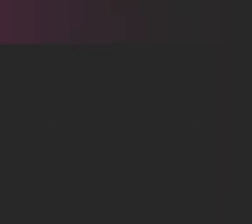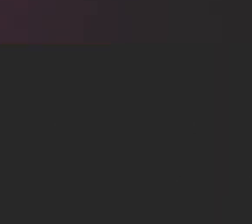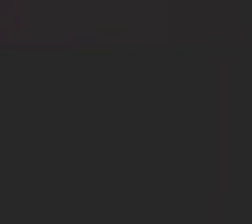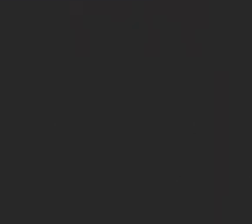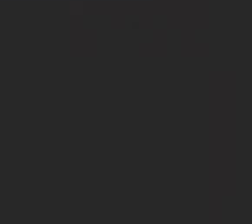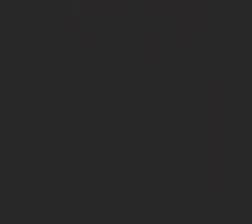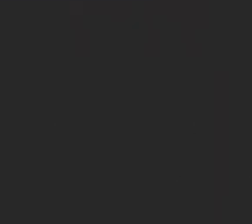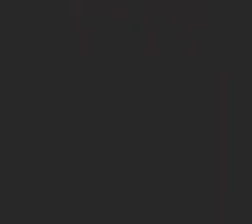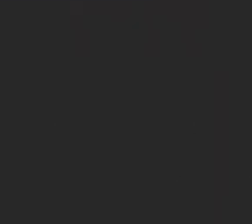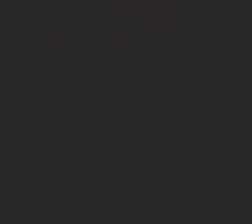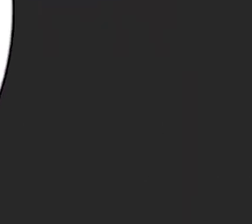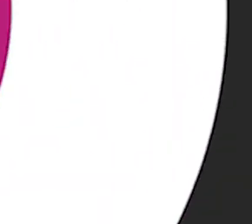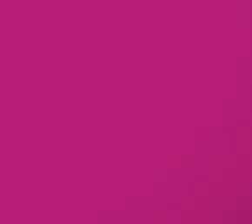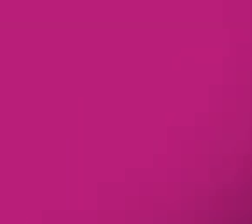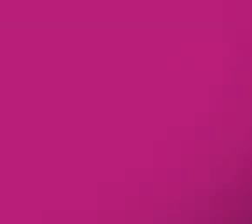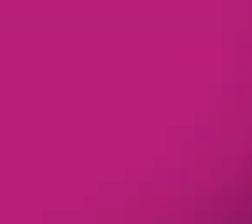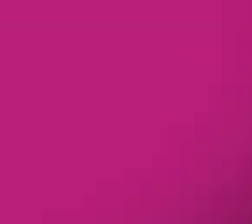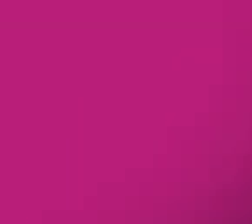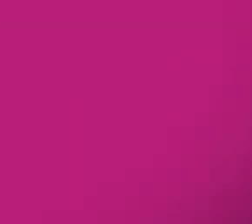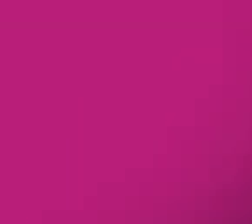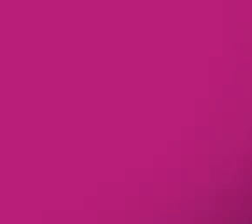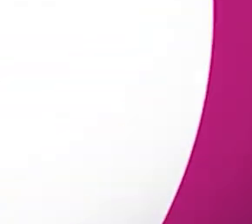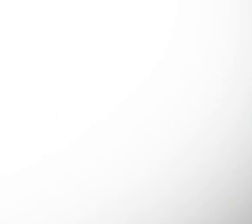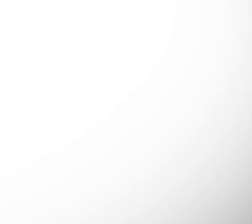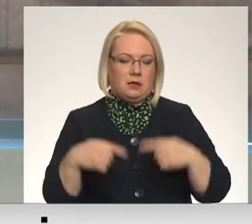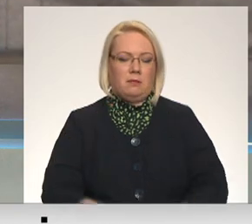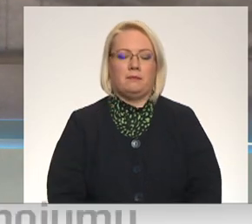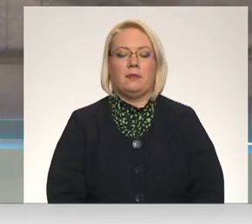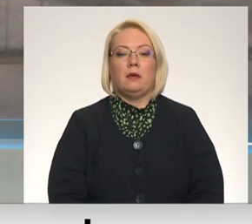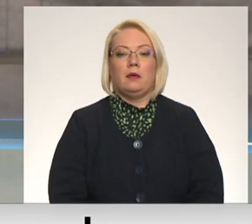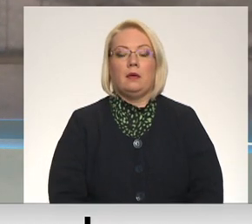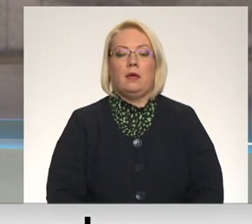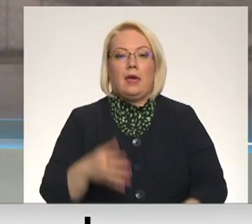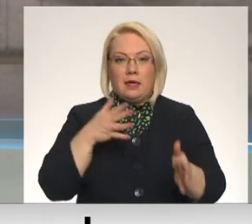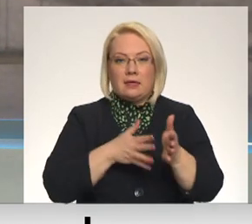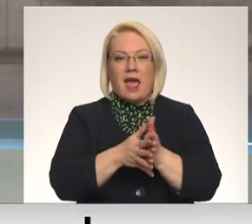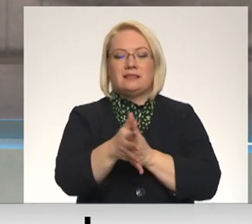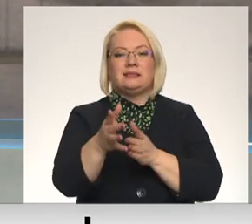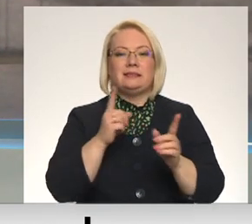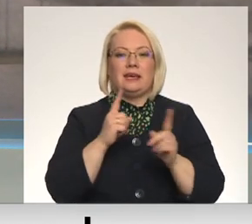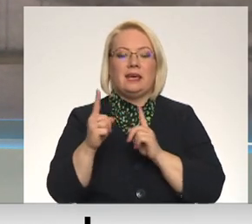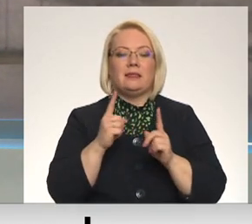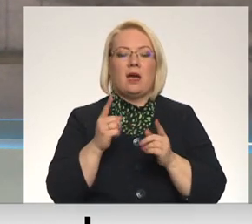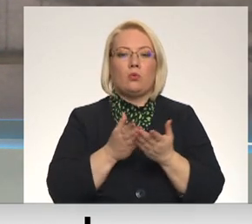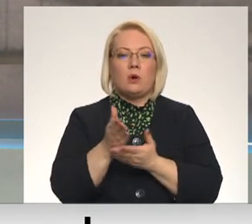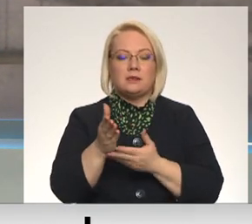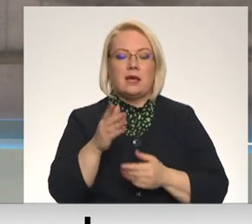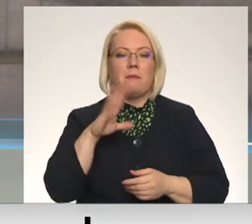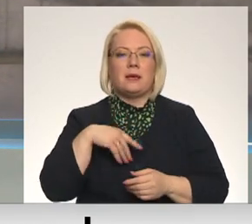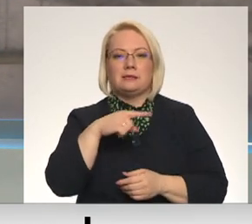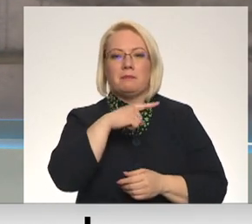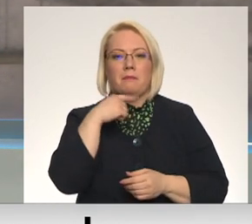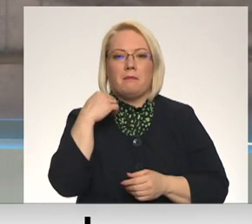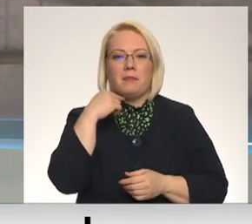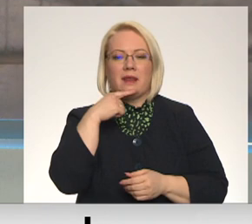Re! Viss ēters ir te! Transīta nozarei pēc Krievijai un Baltkrievijai noteiktajām sankcijām